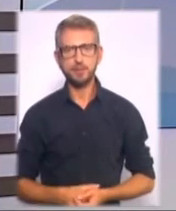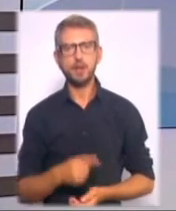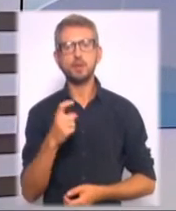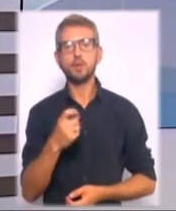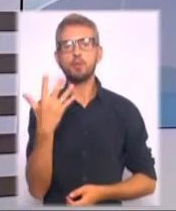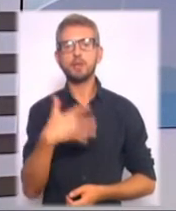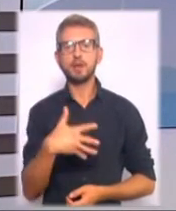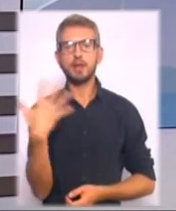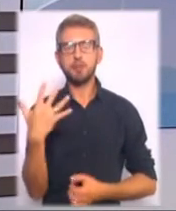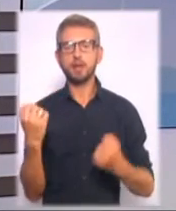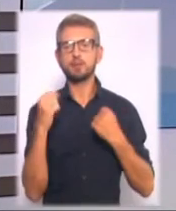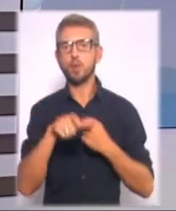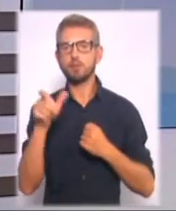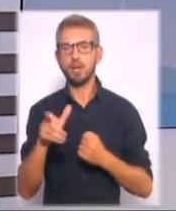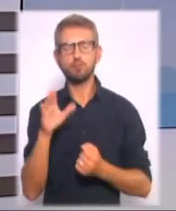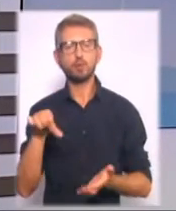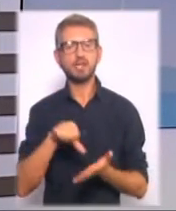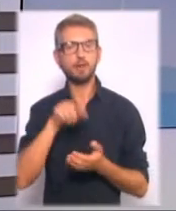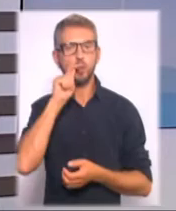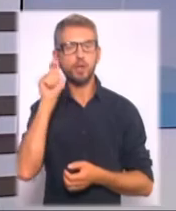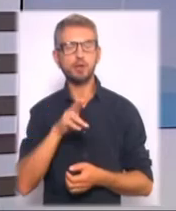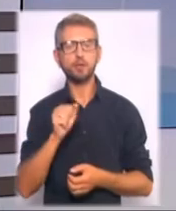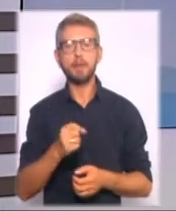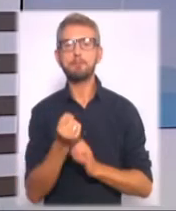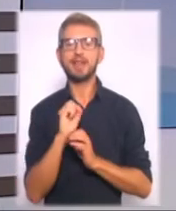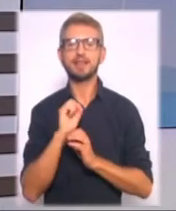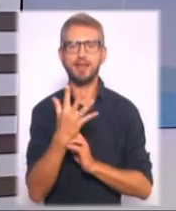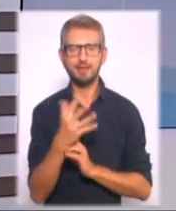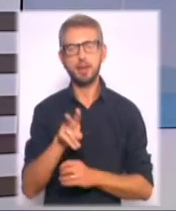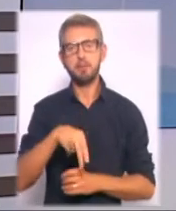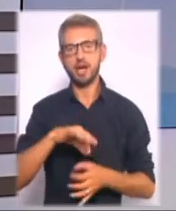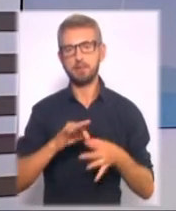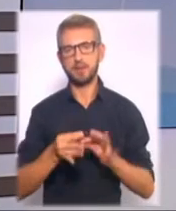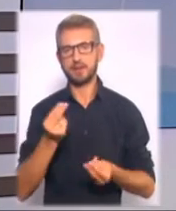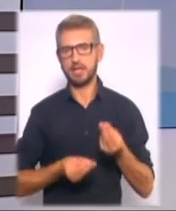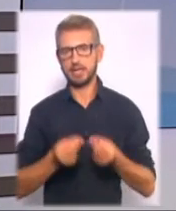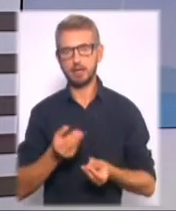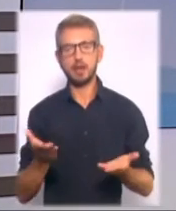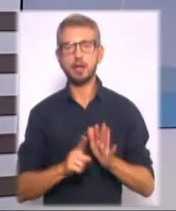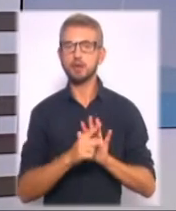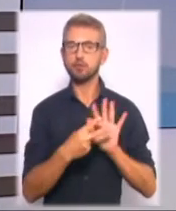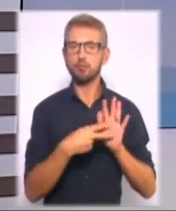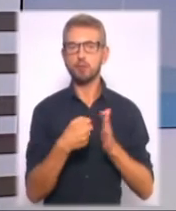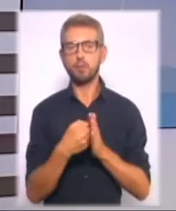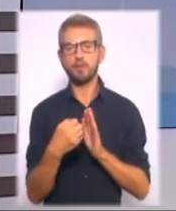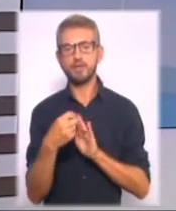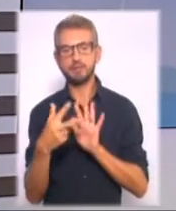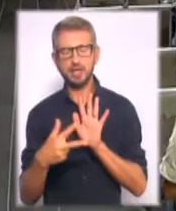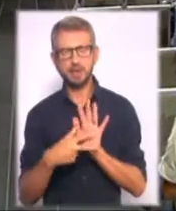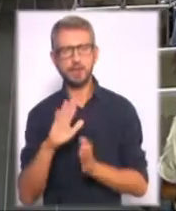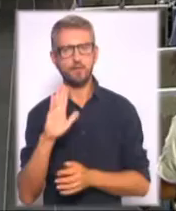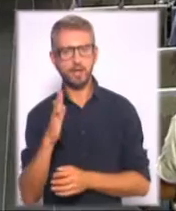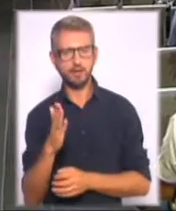155 спортсменів представлятимуть Україну на 15-х паралімпійських іграх, які з 7 по 18